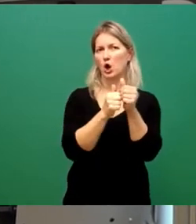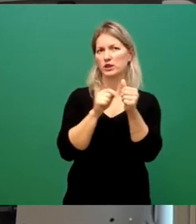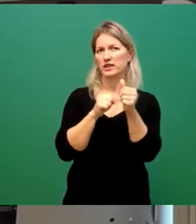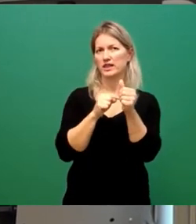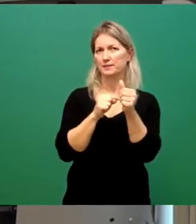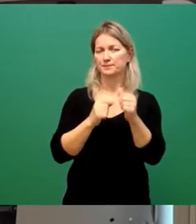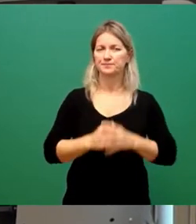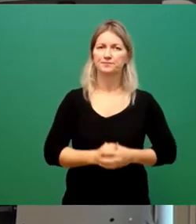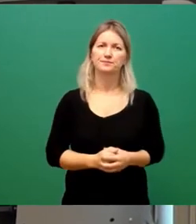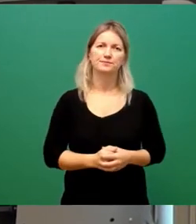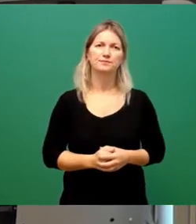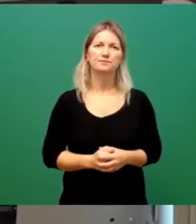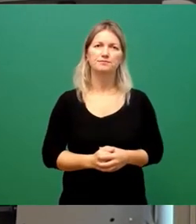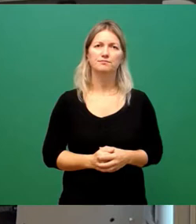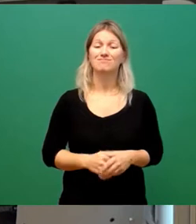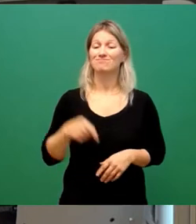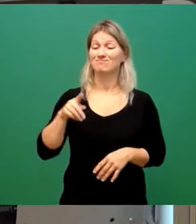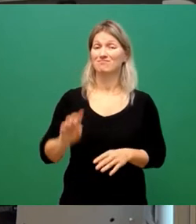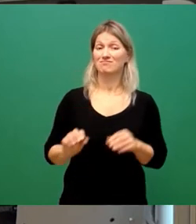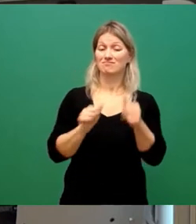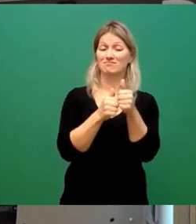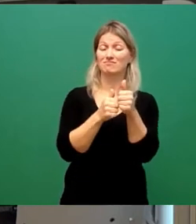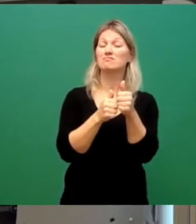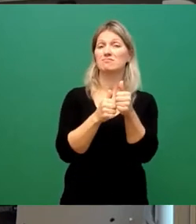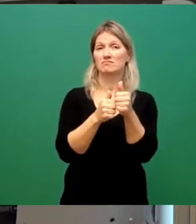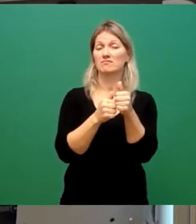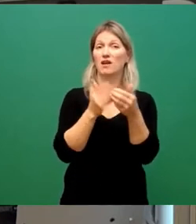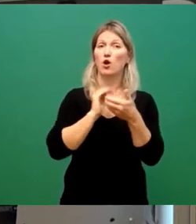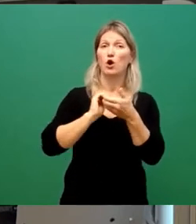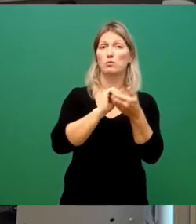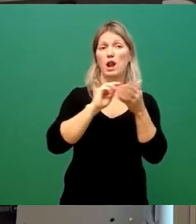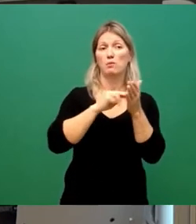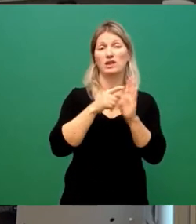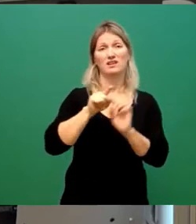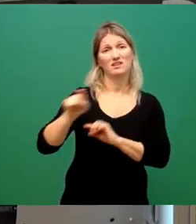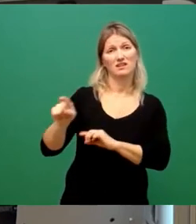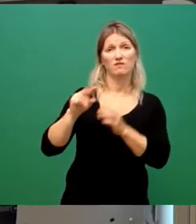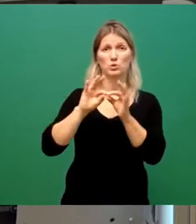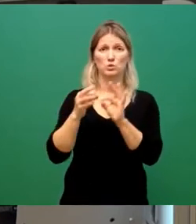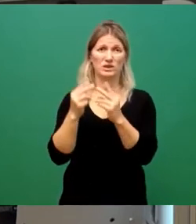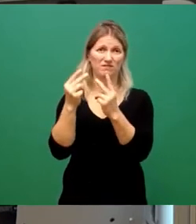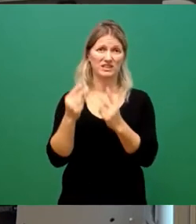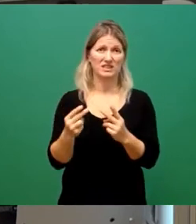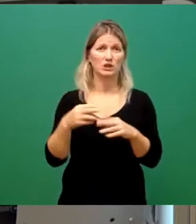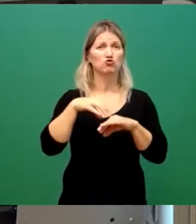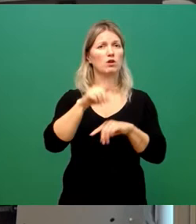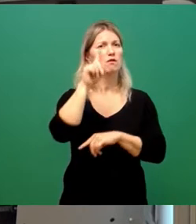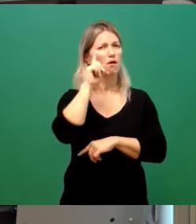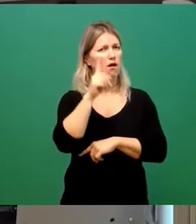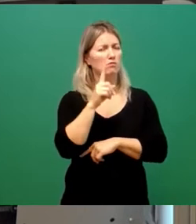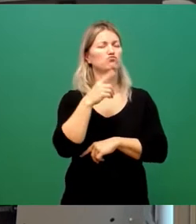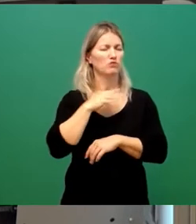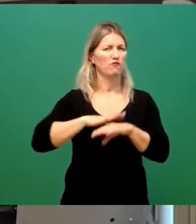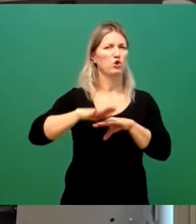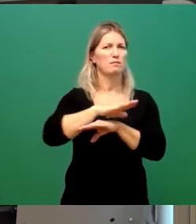haben eine wichtige Funktion in der Kommunalpolitik. Der Stadtrat ist das gewählte Hauptorgan der Gemeinde und gibt